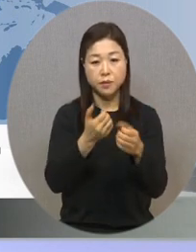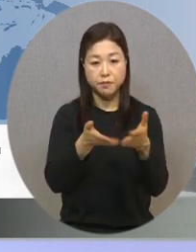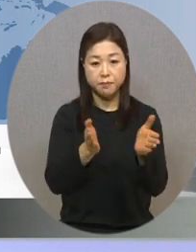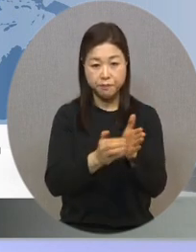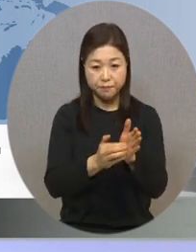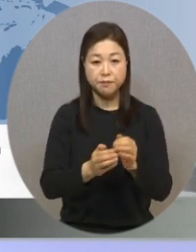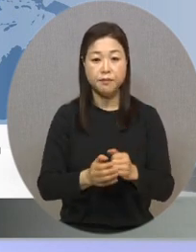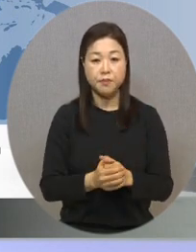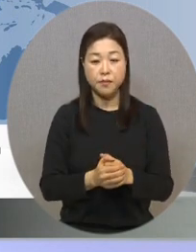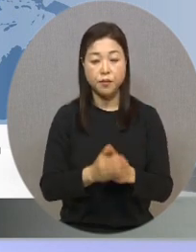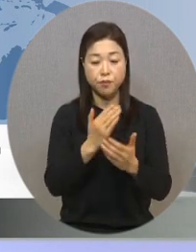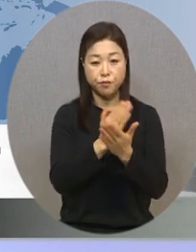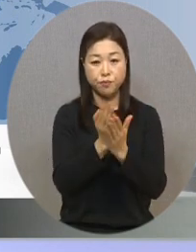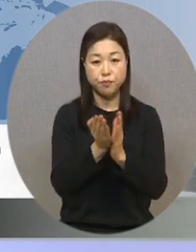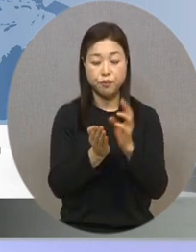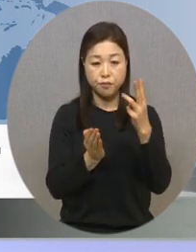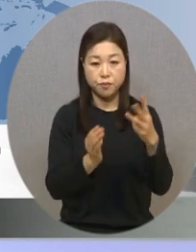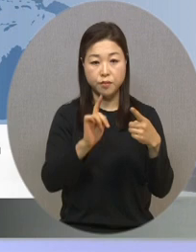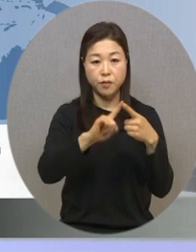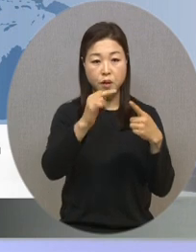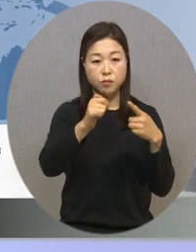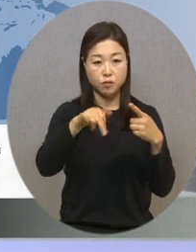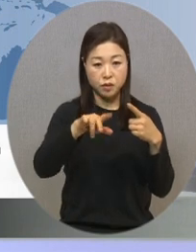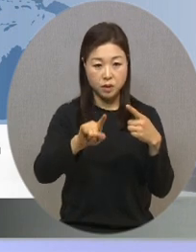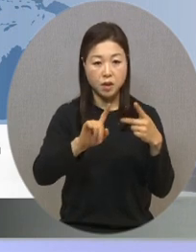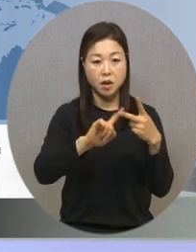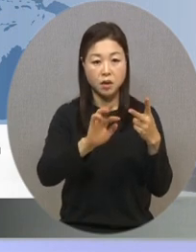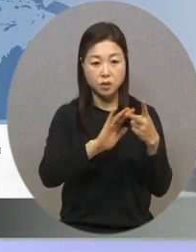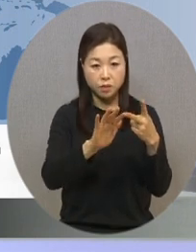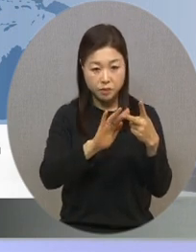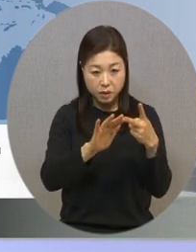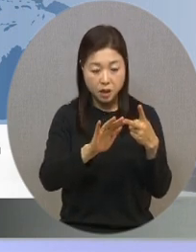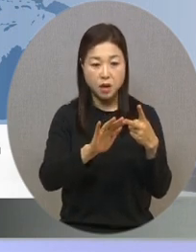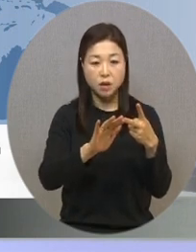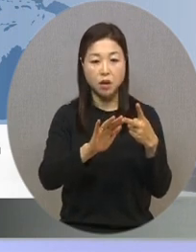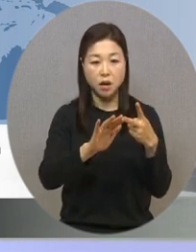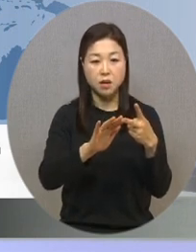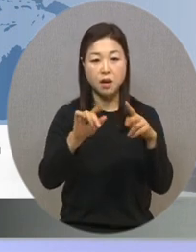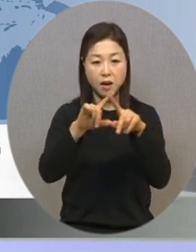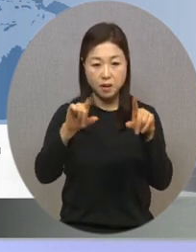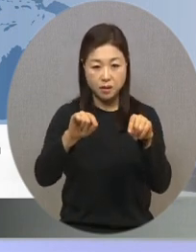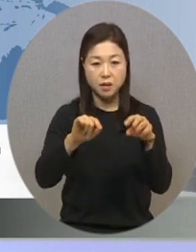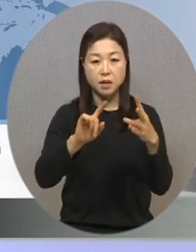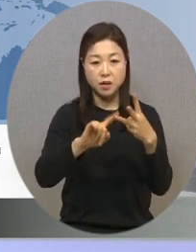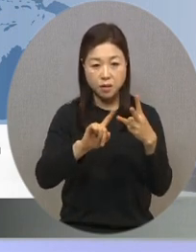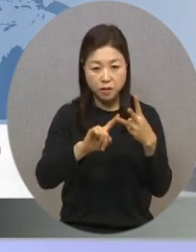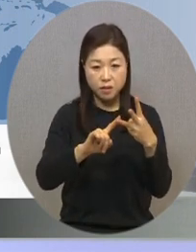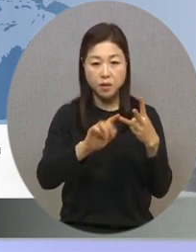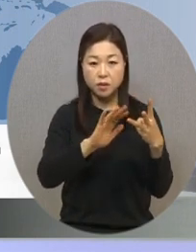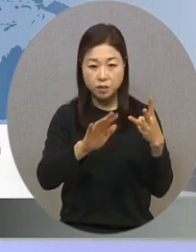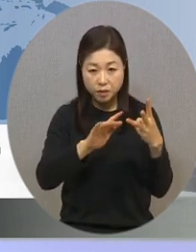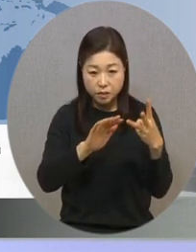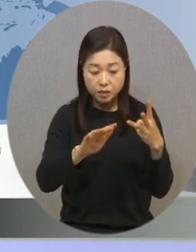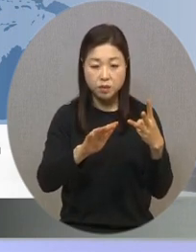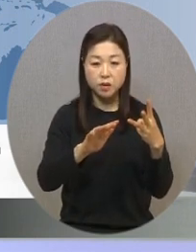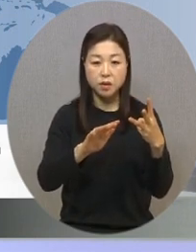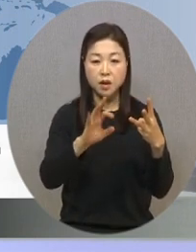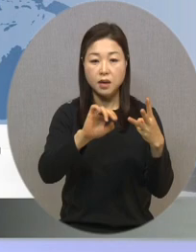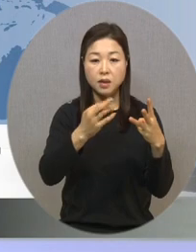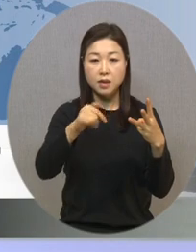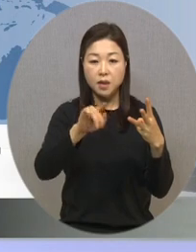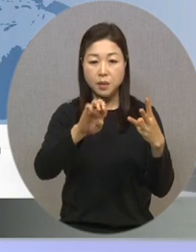교구는 총 3가지로 묵자, 점자 혼용 촉각 낱말 카드와 촉각 점자 일란표 2종, 촉각